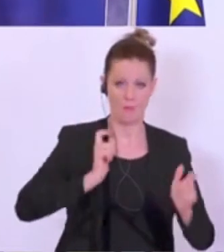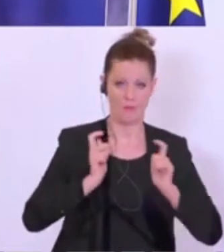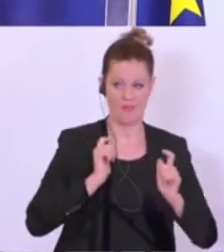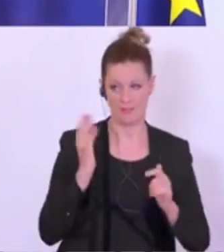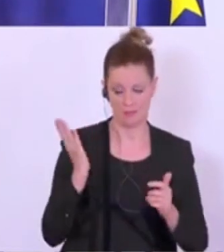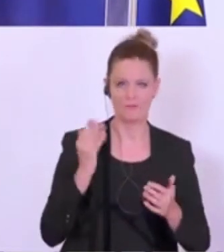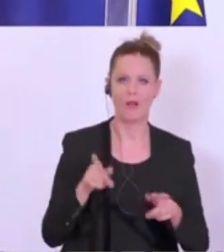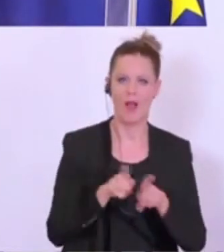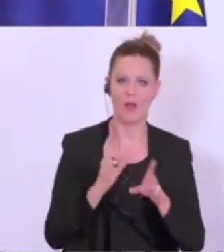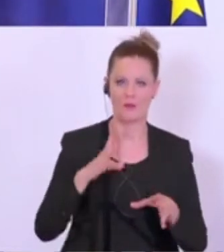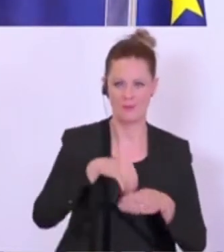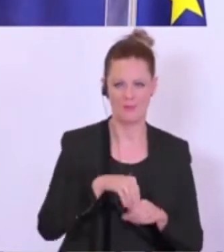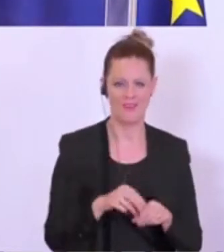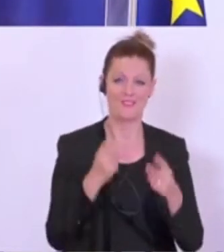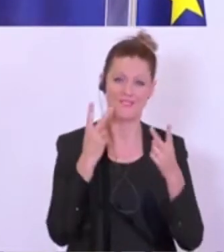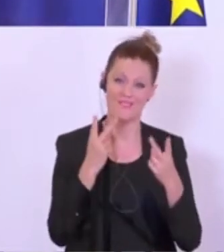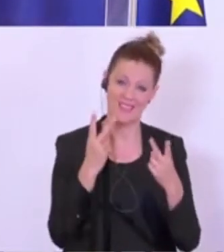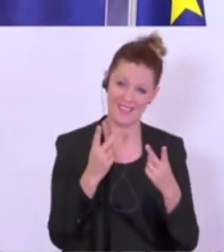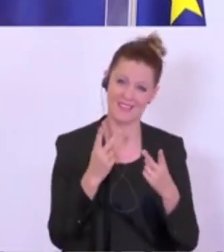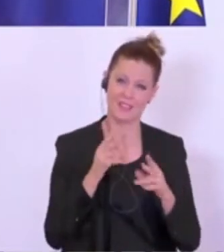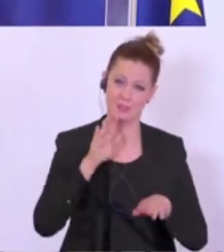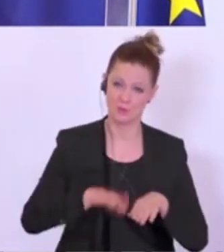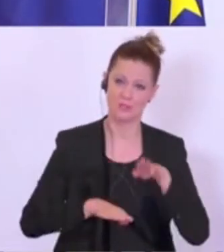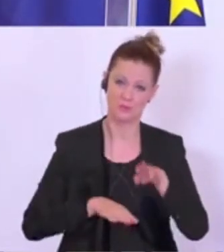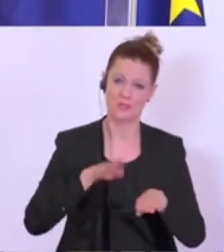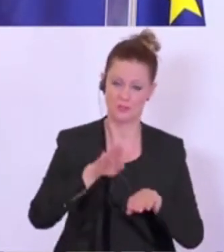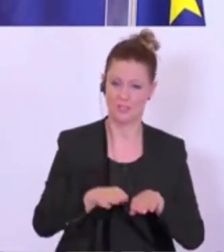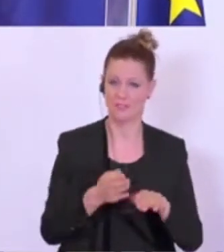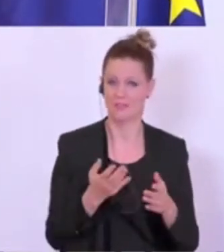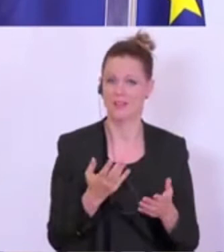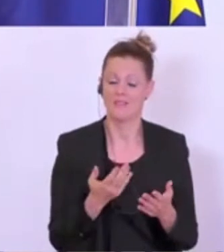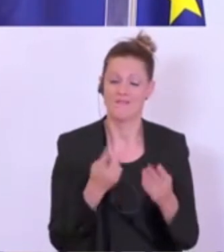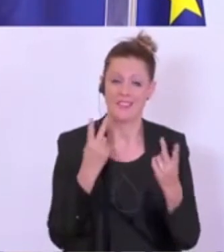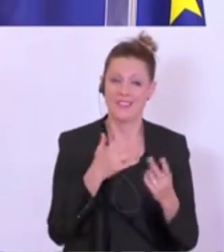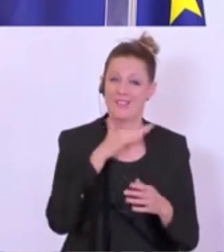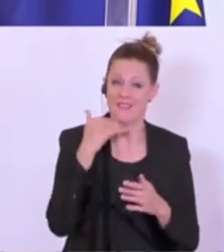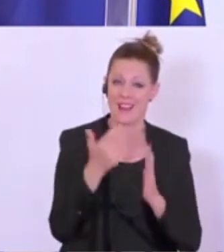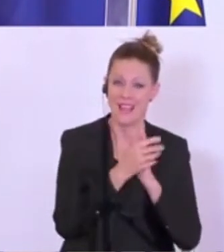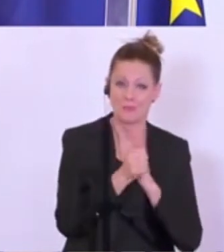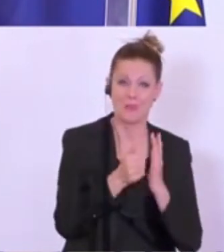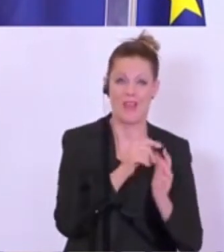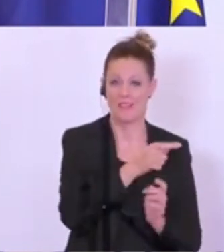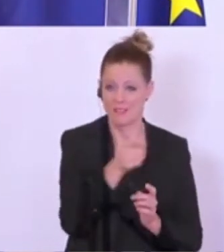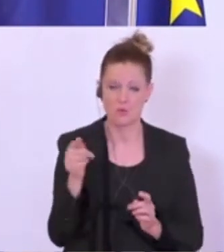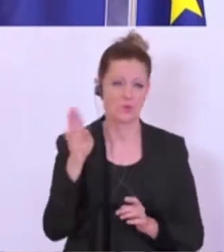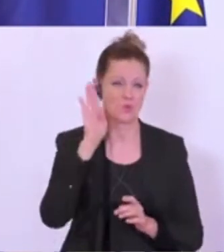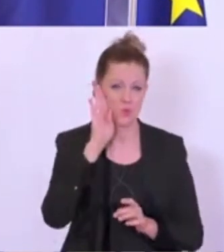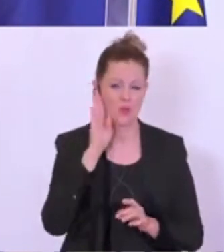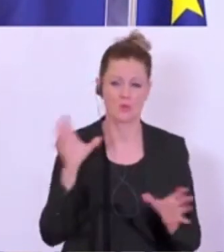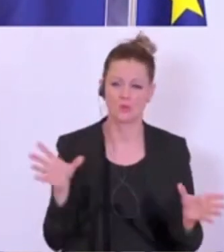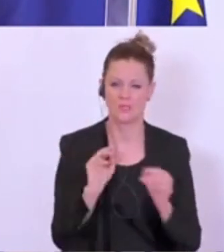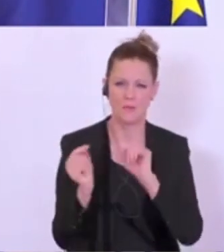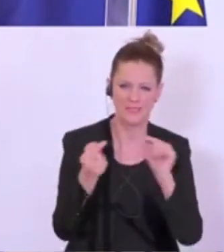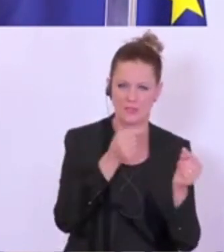dabei. Es ist ganz ein wichtiger Schritt, den wir jetzt setzen, ganz viele Expertinnen und Experten zu hören, um mit Ihnen zu diskutieren, welche Schritte